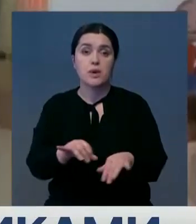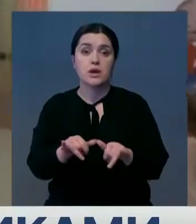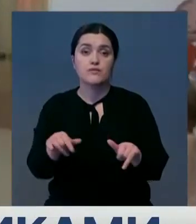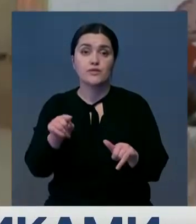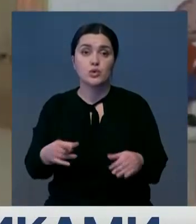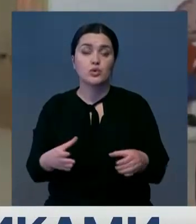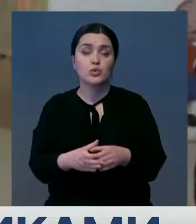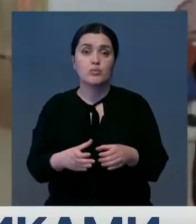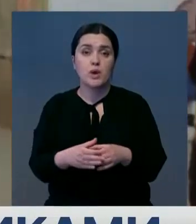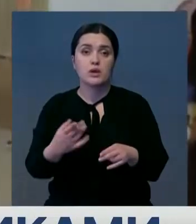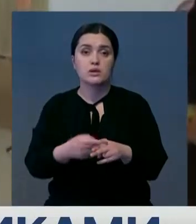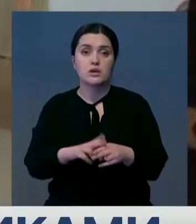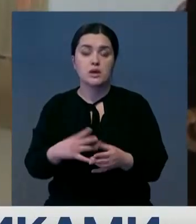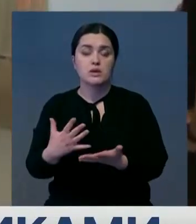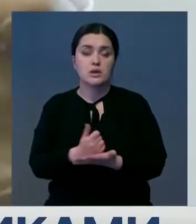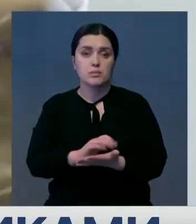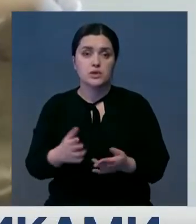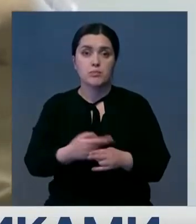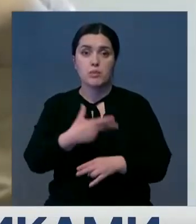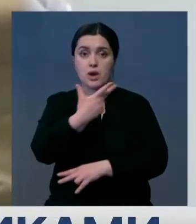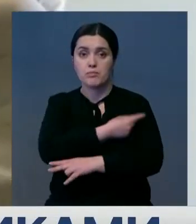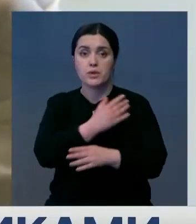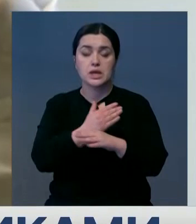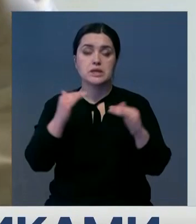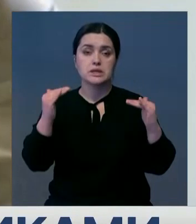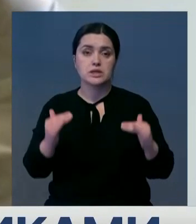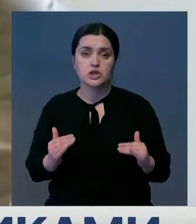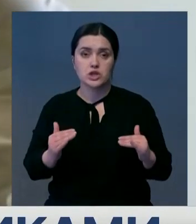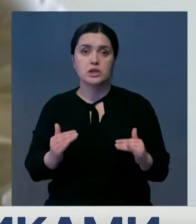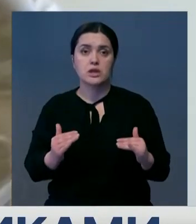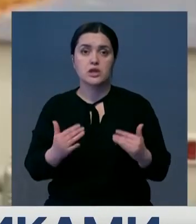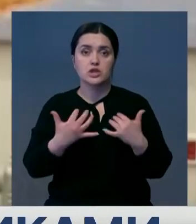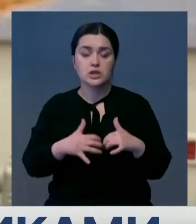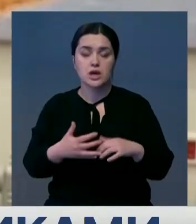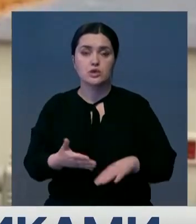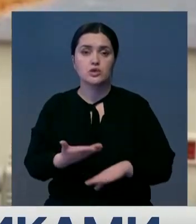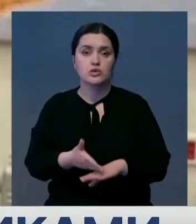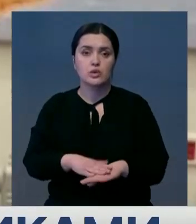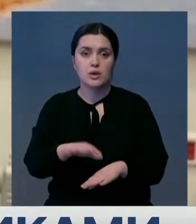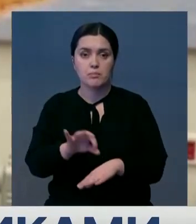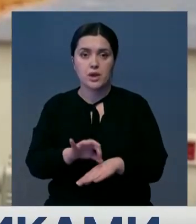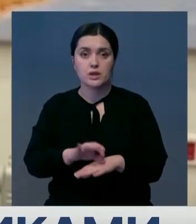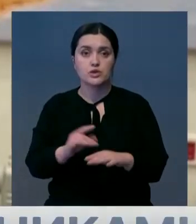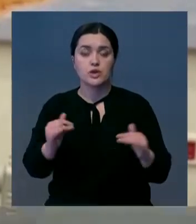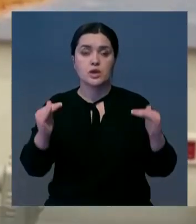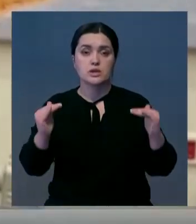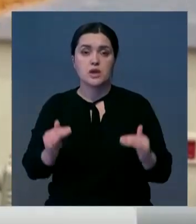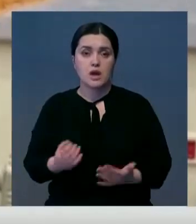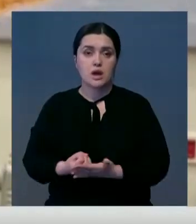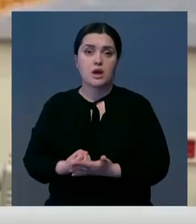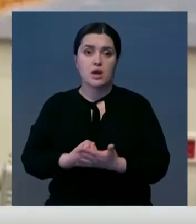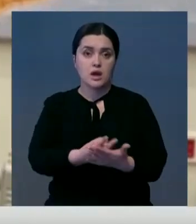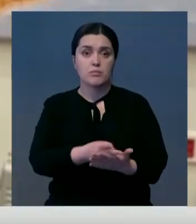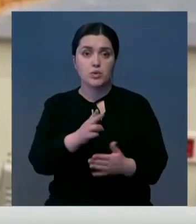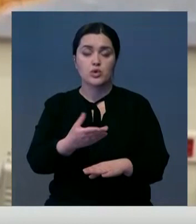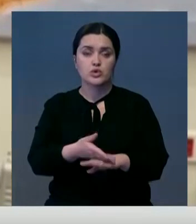группах, которые не прошли тотальную вакцинацию. Есть снижение числа тяжелых больных. Снижение числа госпитализации в